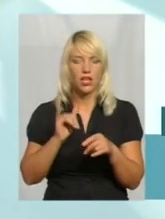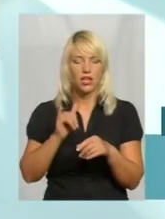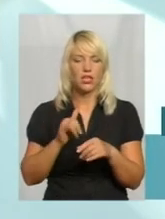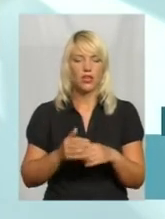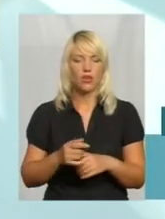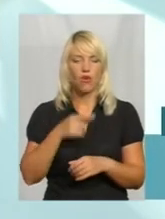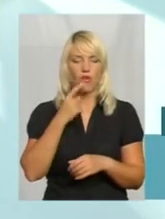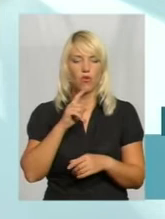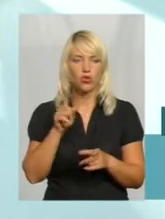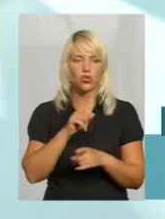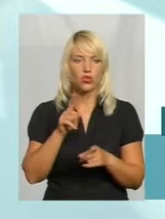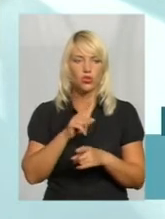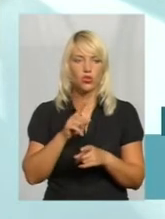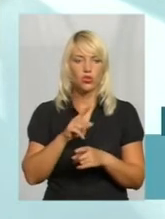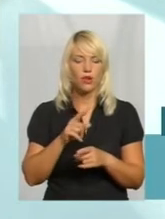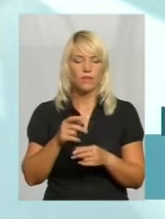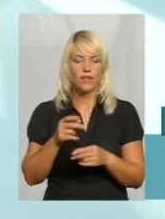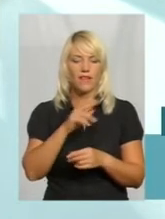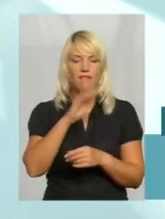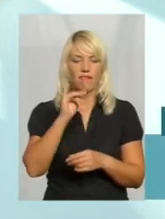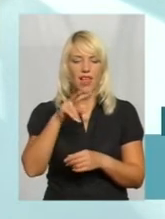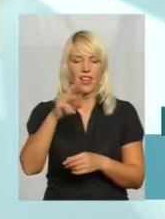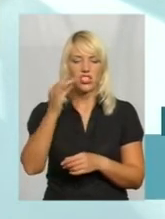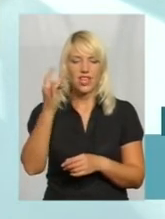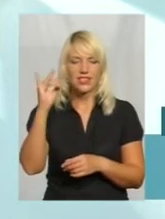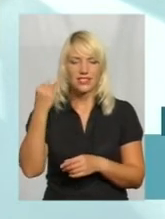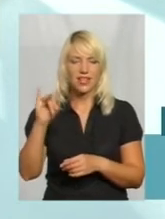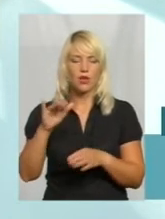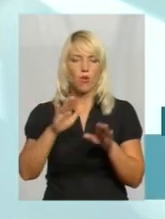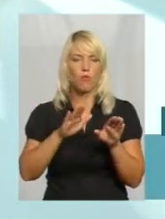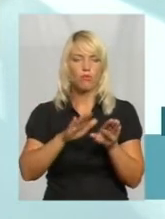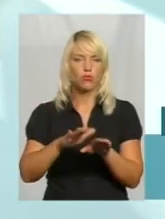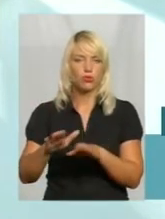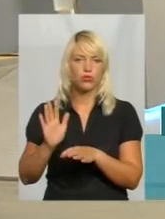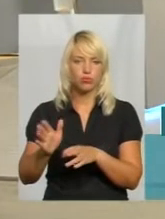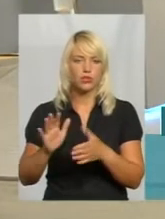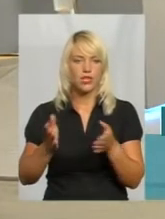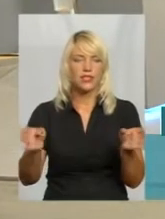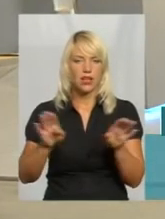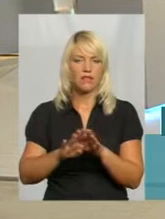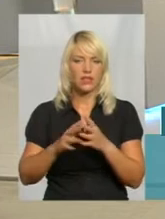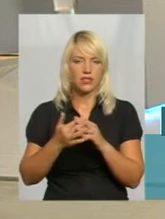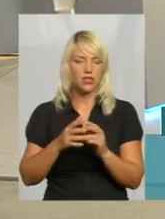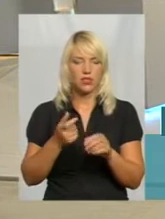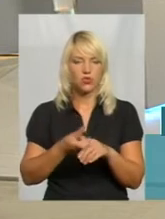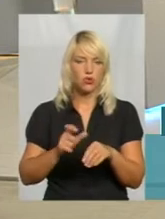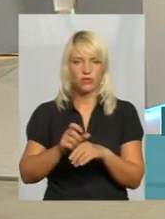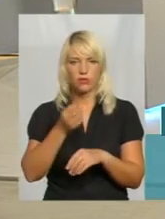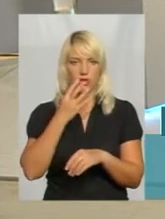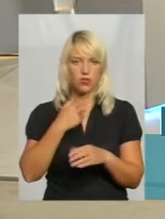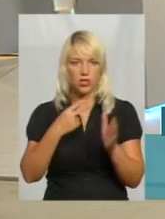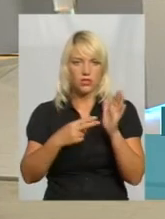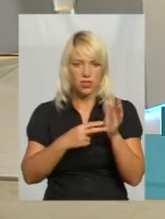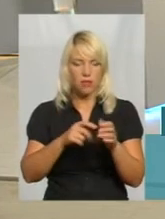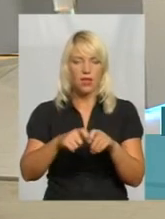Знікав, що ще 6 пункти, вибач, хватит по села. Понимаєте? Ну, всім хорошо стає. Тобто, 7 кілотів далеко